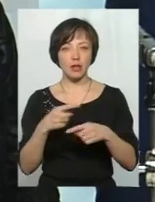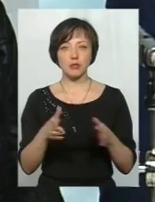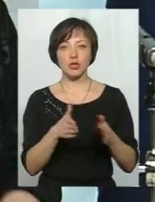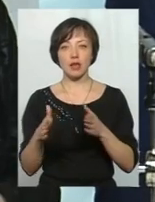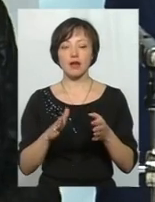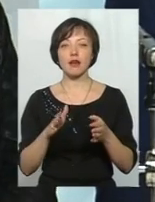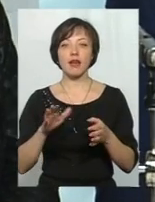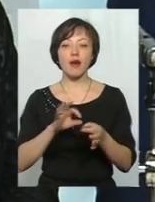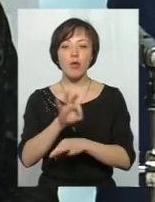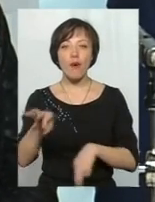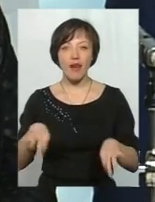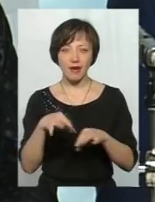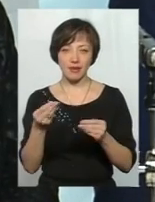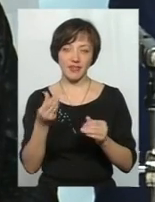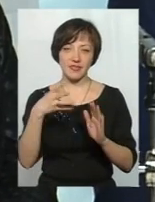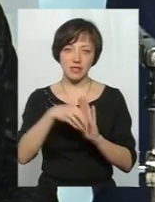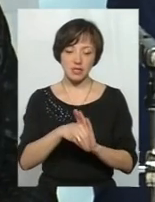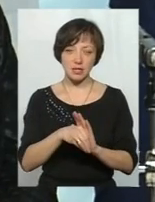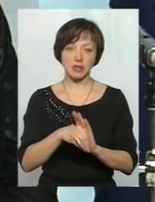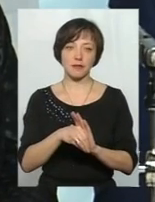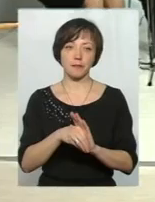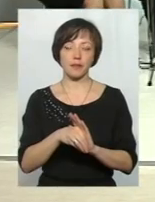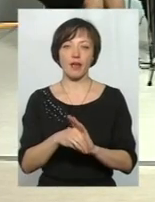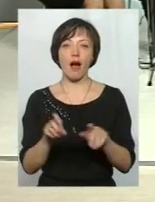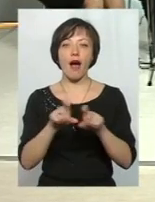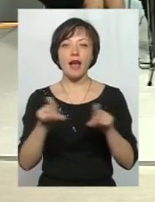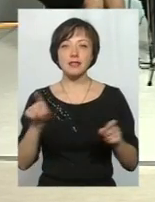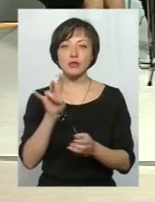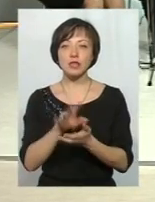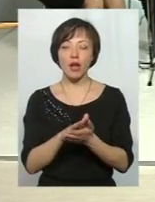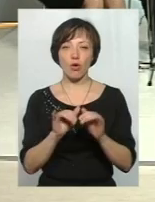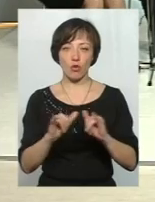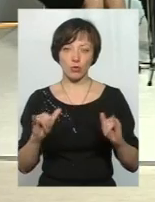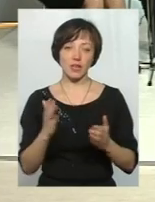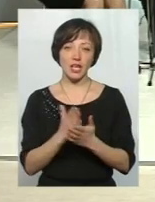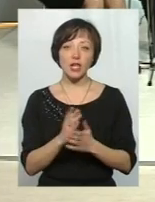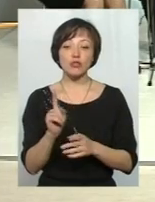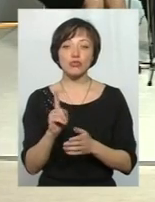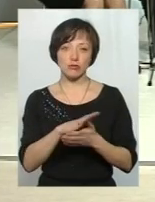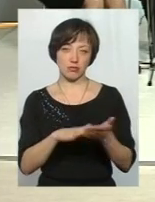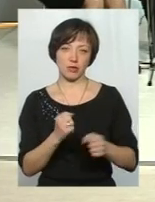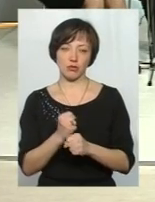якісних іниційних проєктів і через ту саму агенцію сталого розвитку. Тобто, тут є над чим працювати.